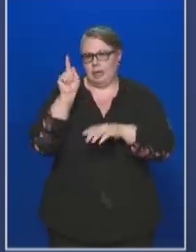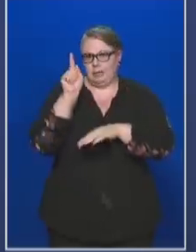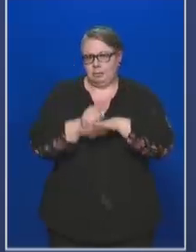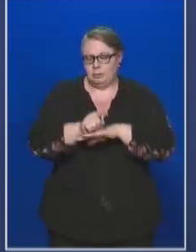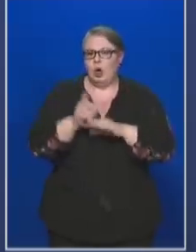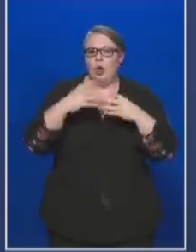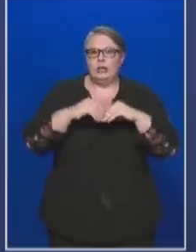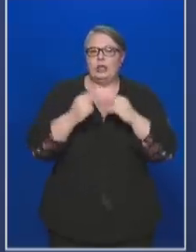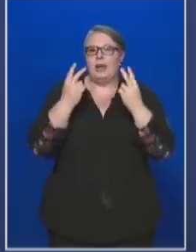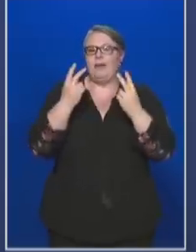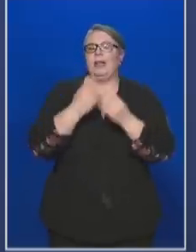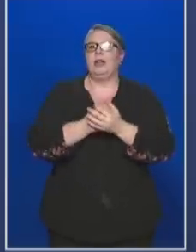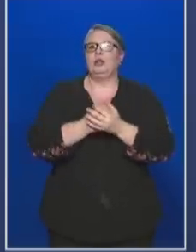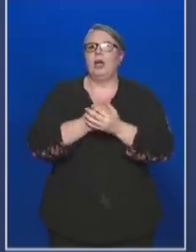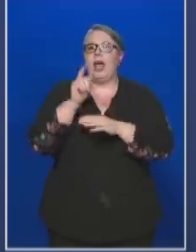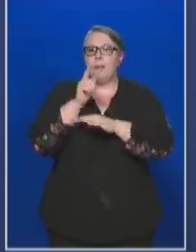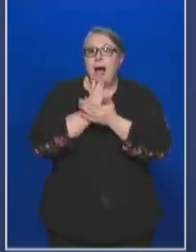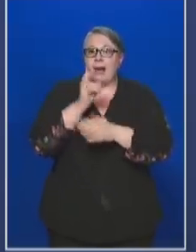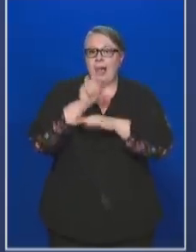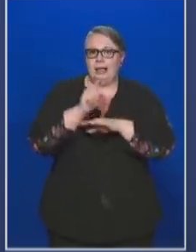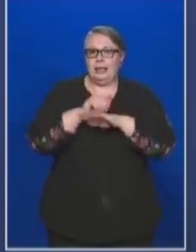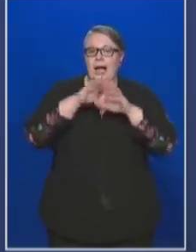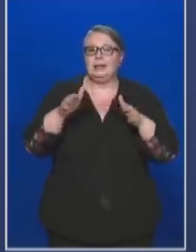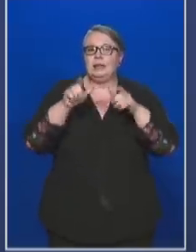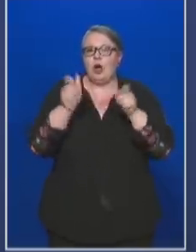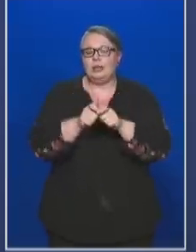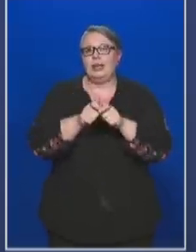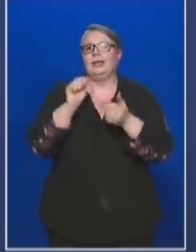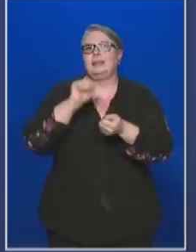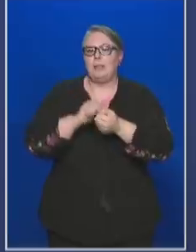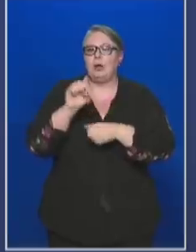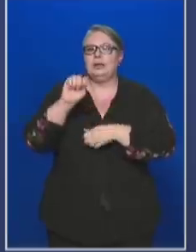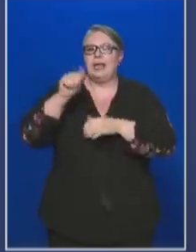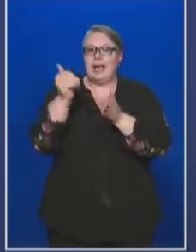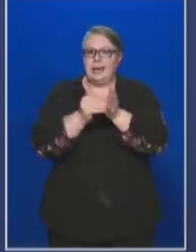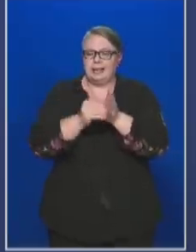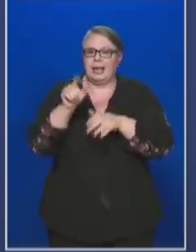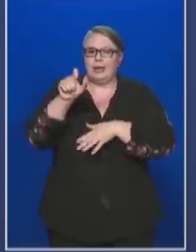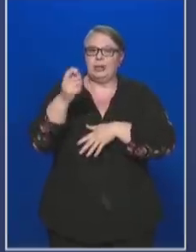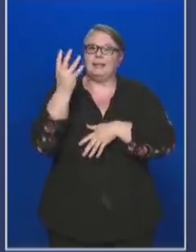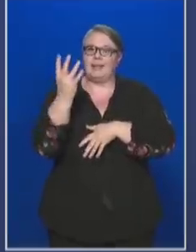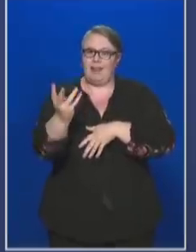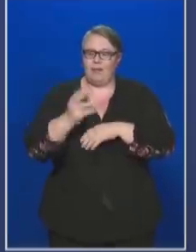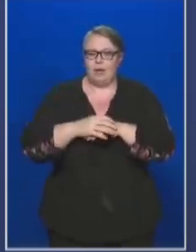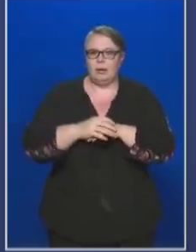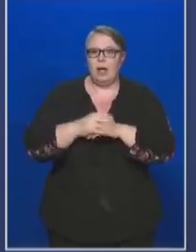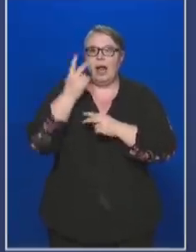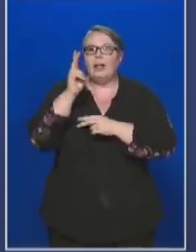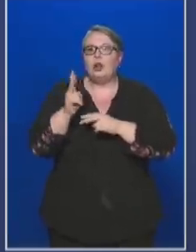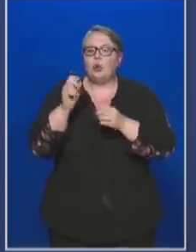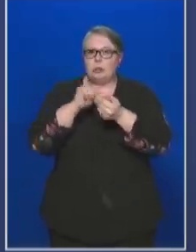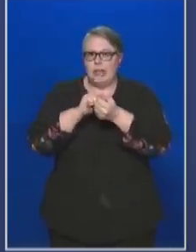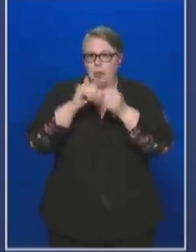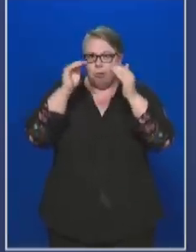összességében az érvényben lévő és elrendelt hatósági házi karanténnak a száma 11.240. Látható a